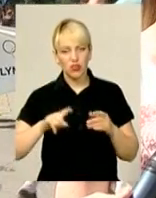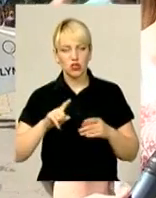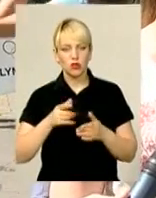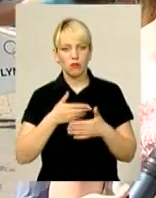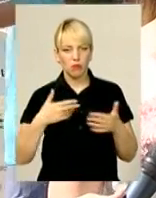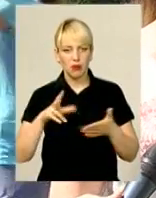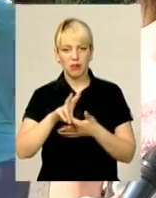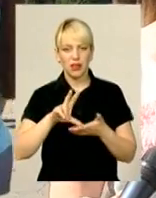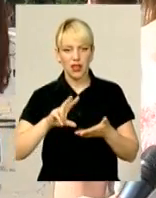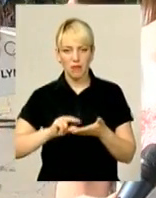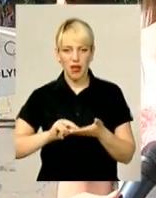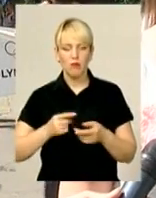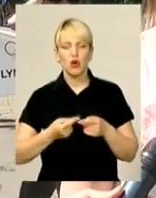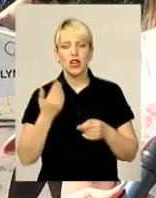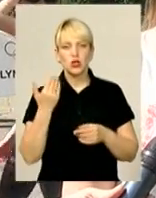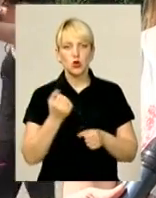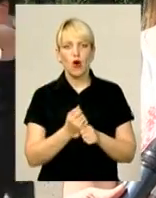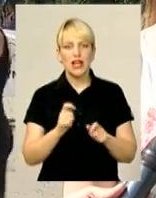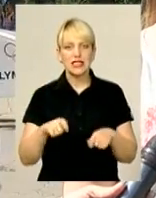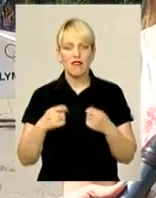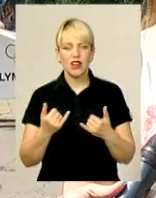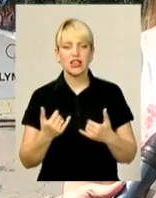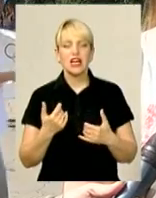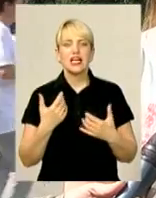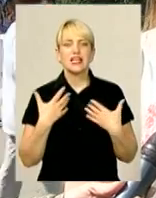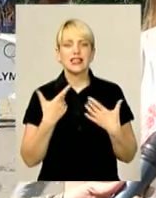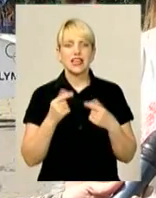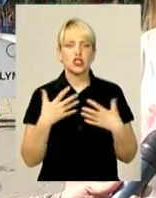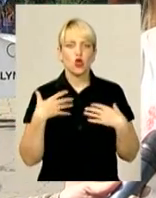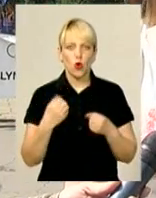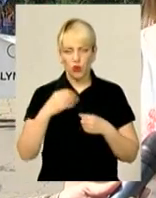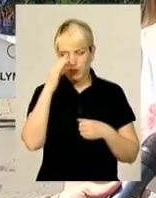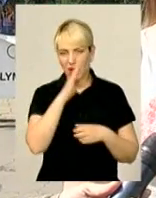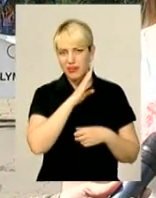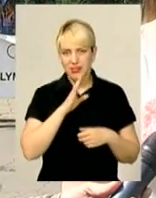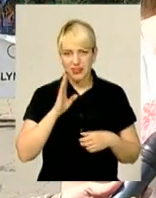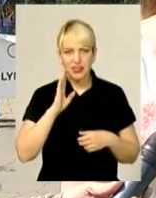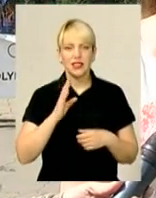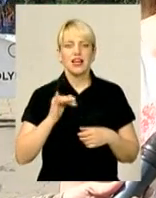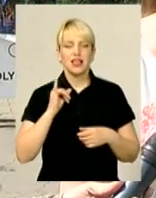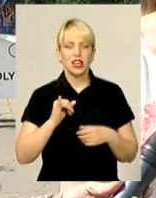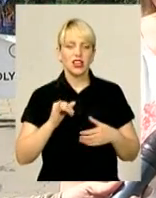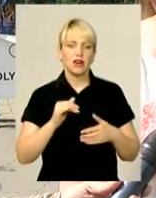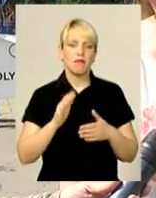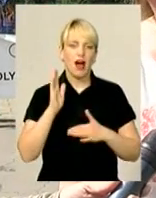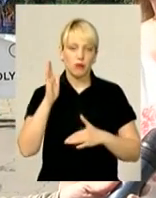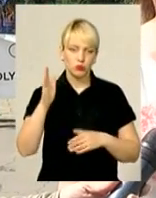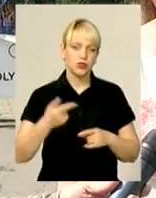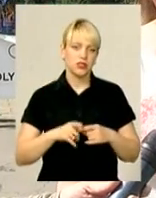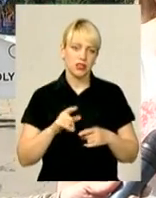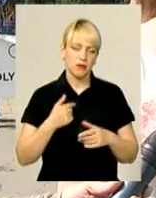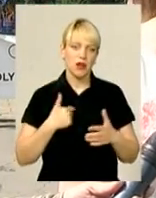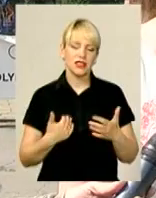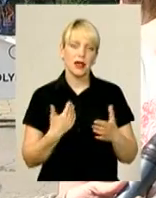переймемо цю естафету для здорові батьки, здорові діти і здорове майбутнє. Ось, саме тому ми хотіли підтримати